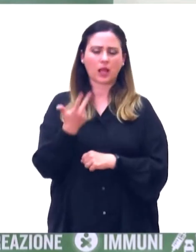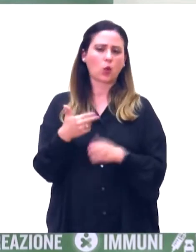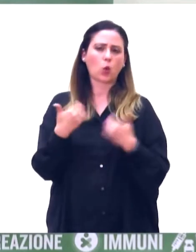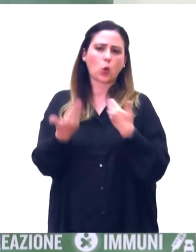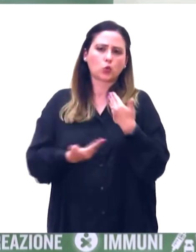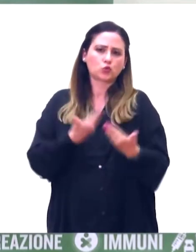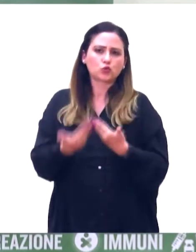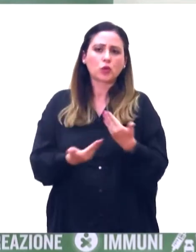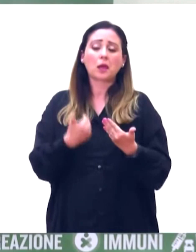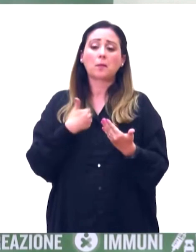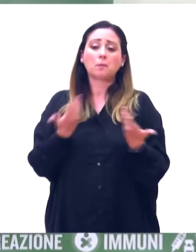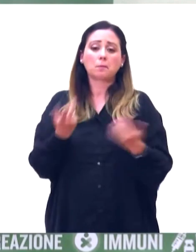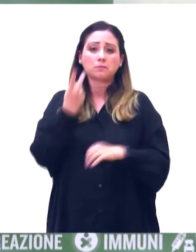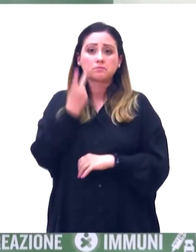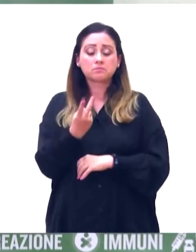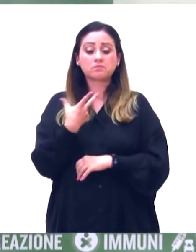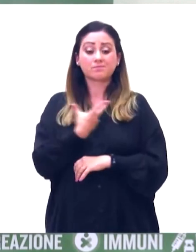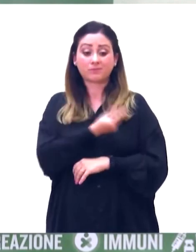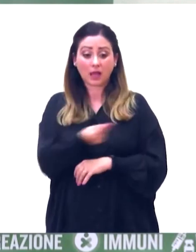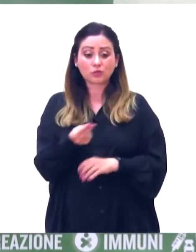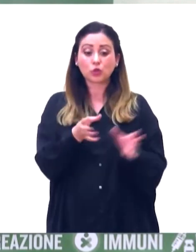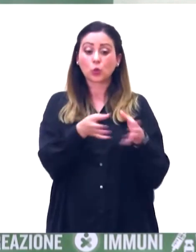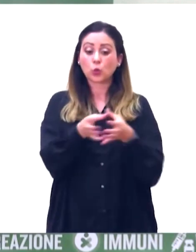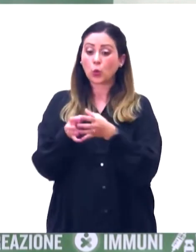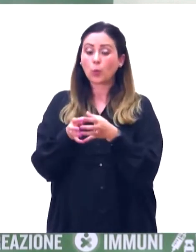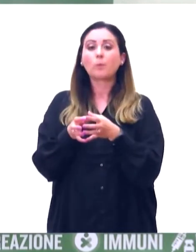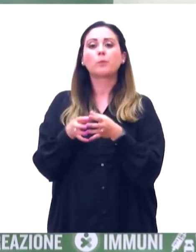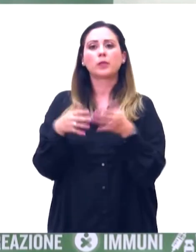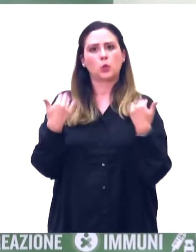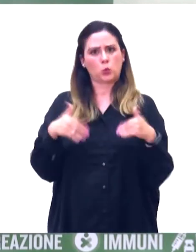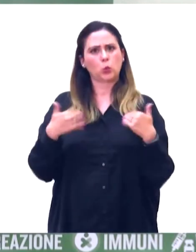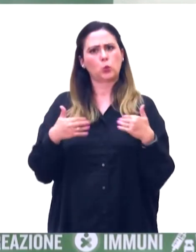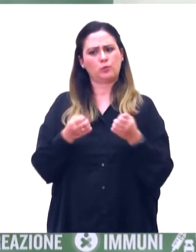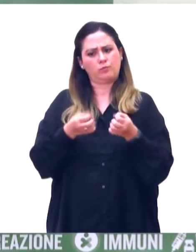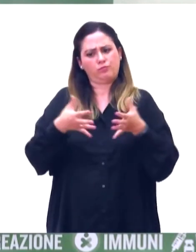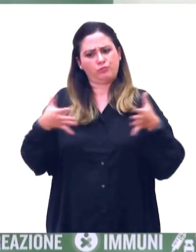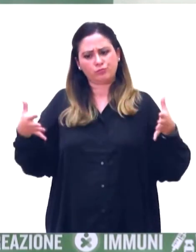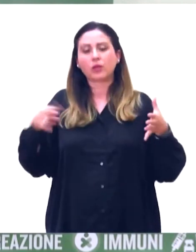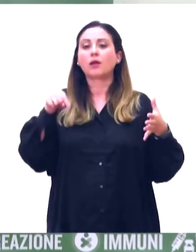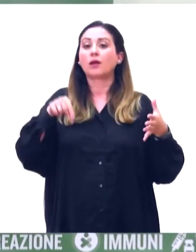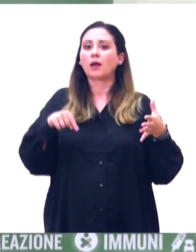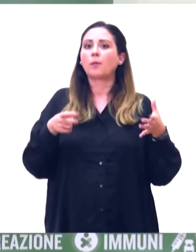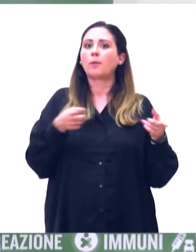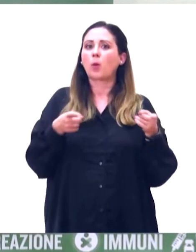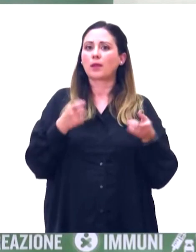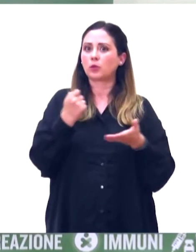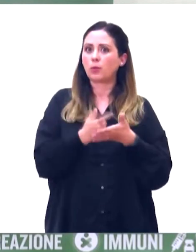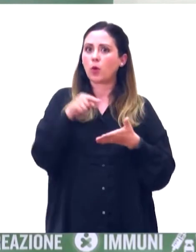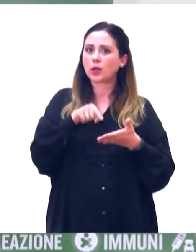per vaccinare le fasce di popolazione le più larghe. Adesso la sfida è tra i 12 e i 16 anni,